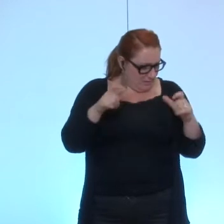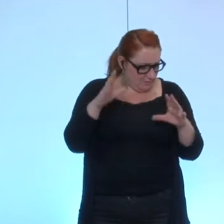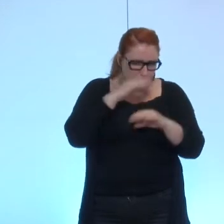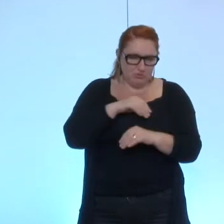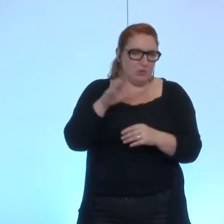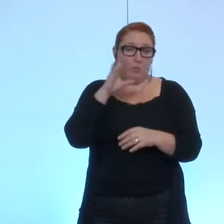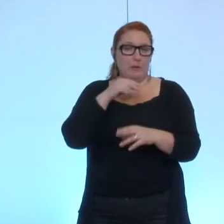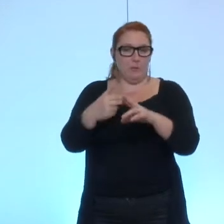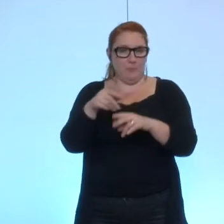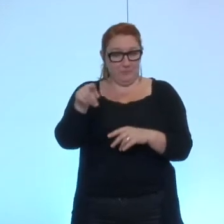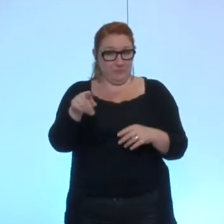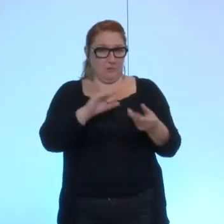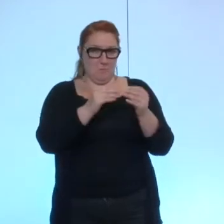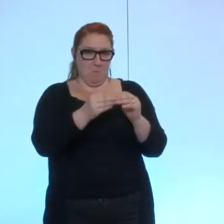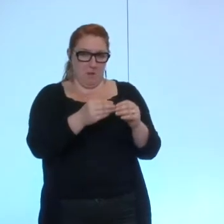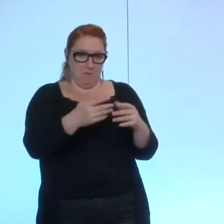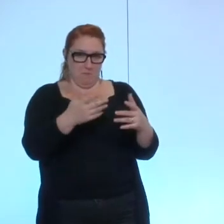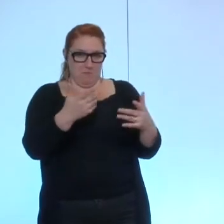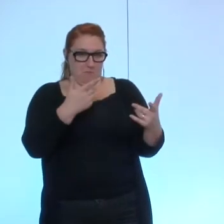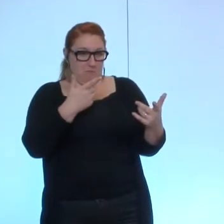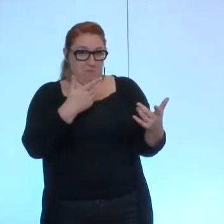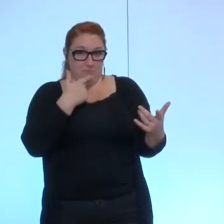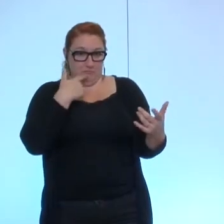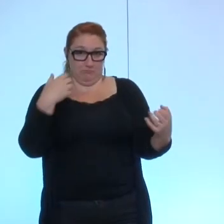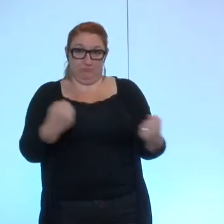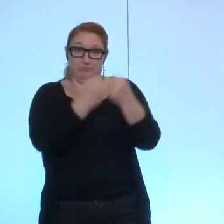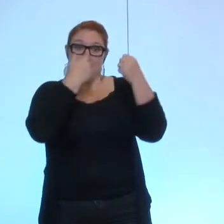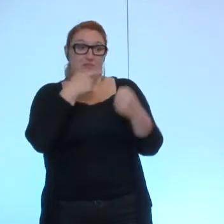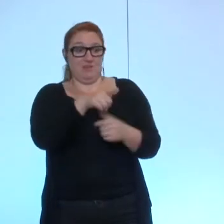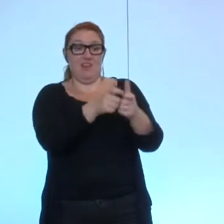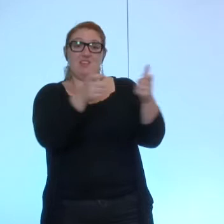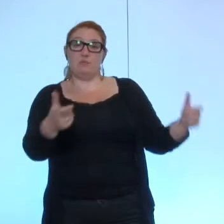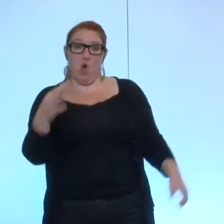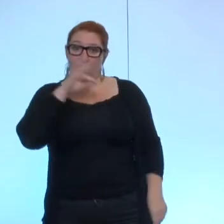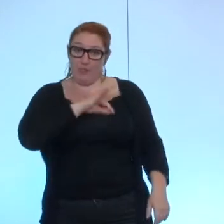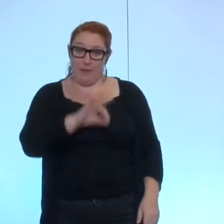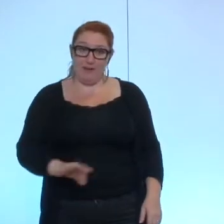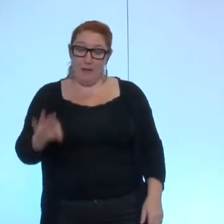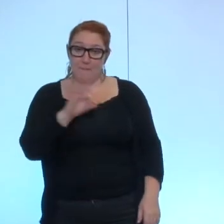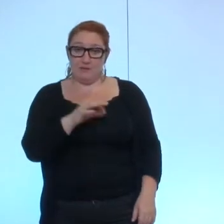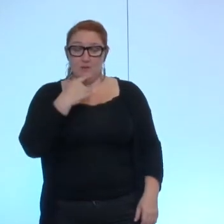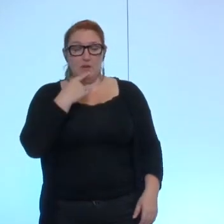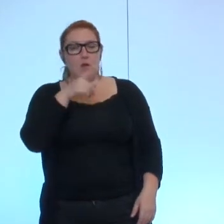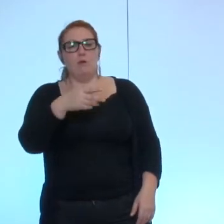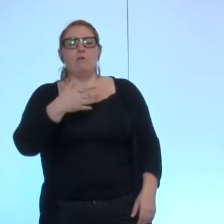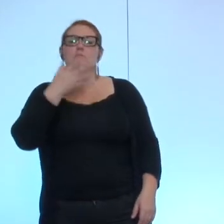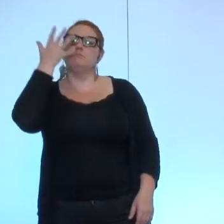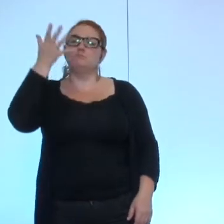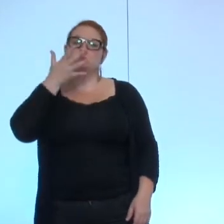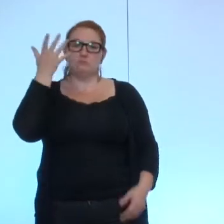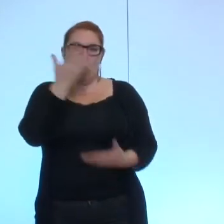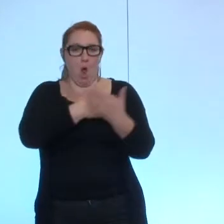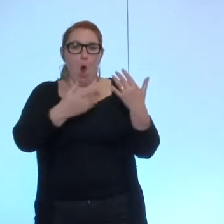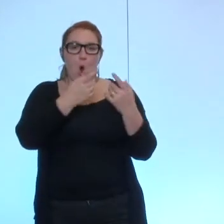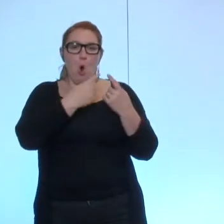et que finalement ces établissements là ne seraient pas rentables alors verbalement vous nous avez dit en commission